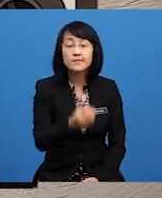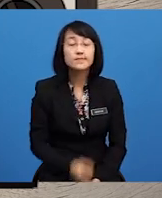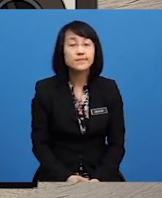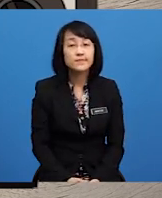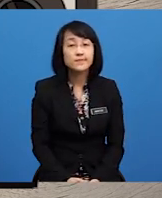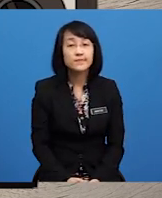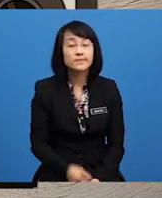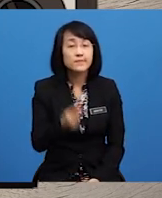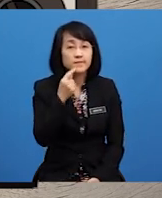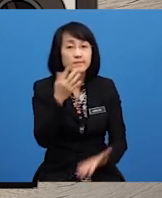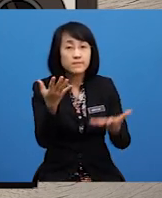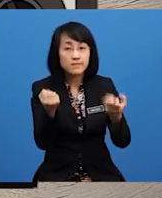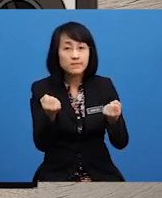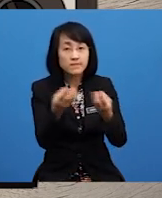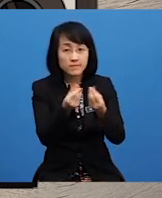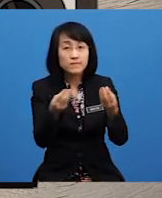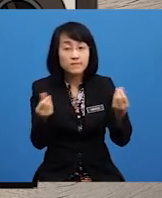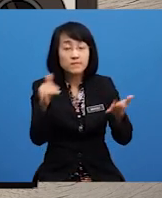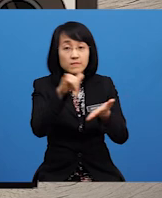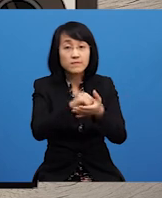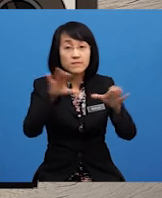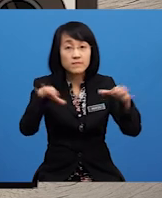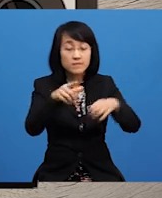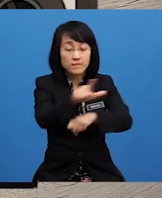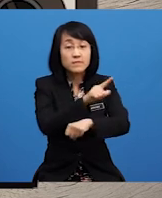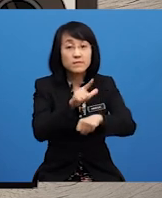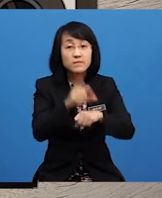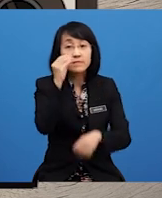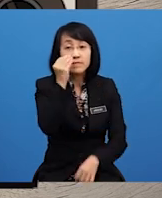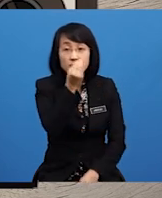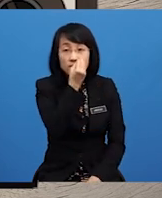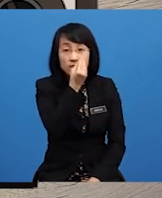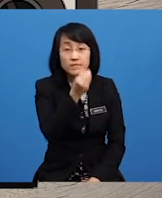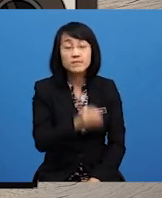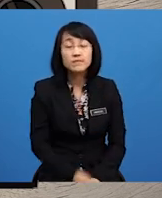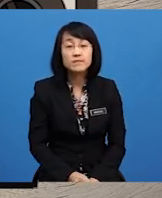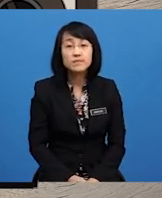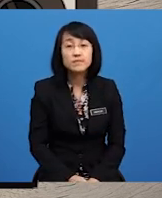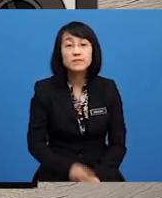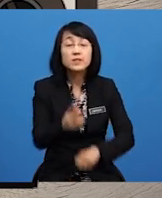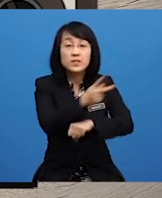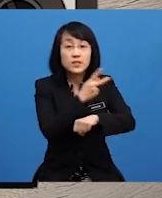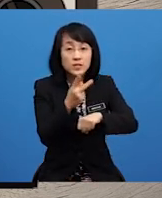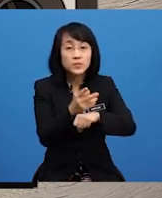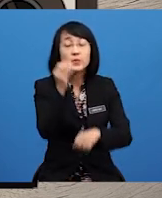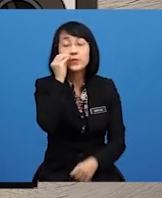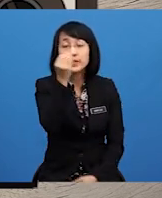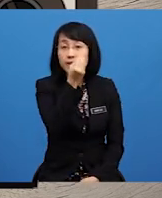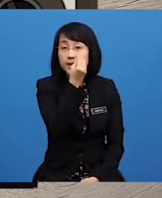Tipah Nakkan Tanah Jera Medang Untuk Buat Ladang Ok Bukan Bukan ladang Kebun Kebun Ok Nak